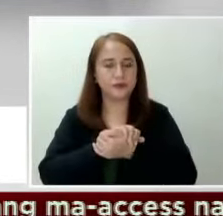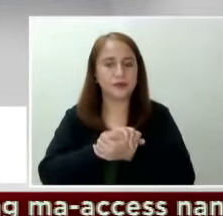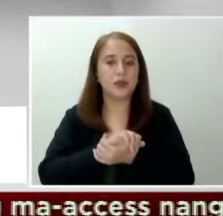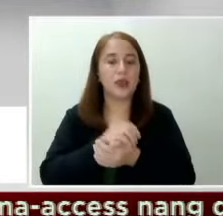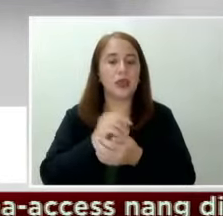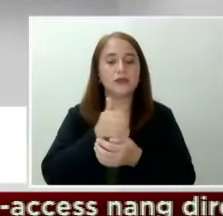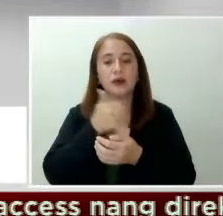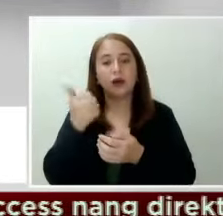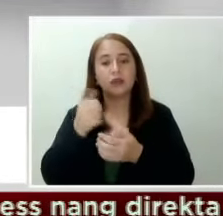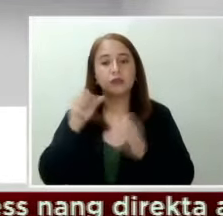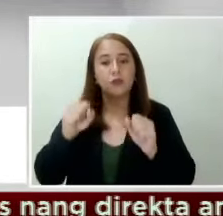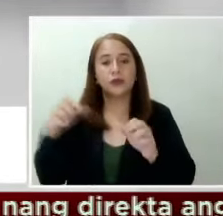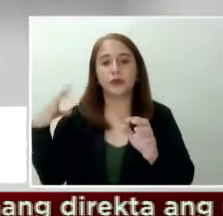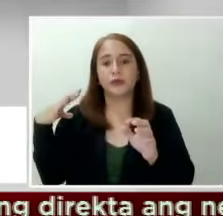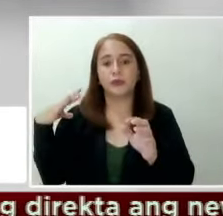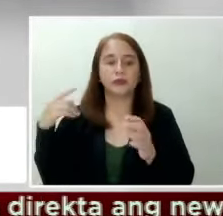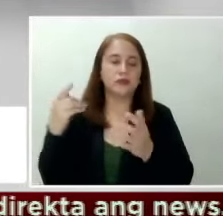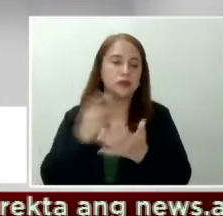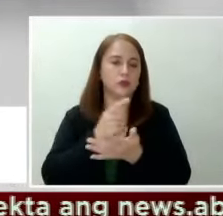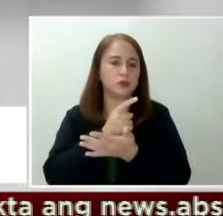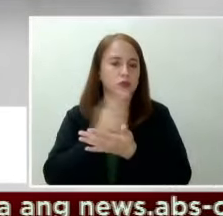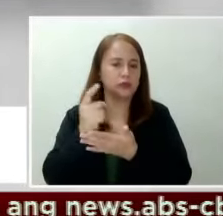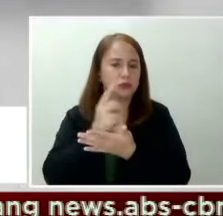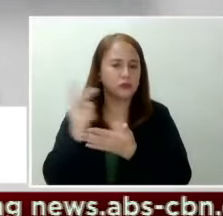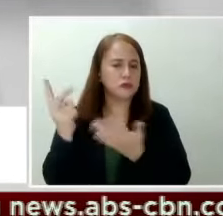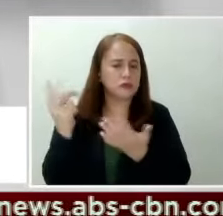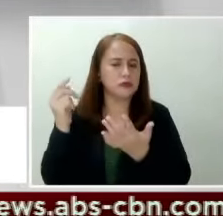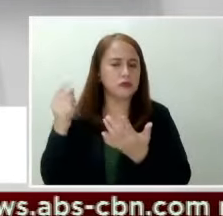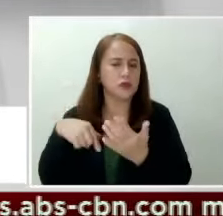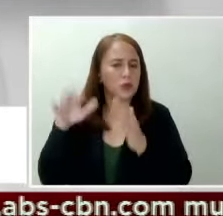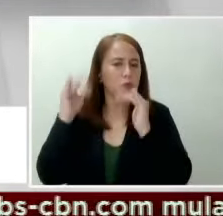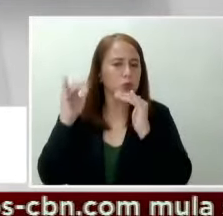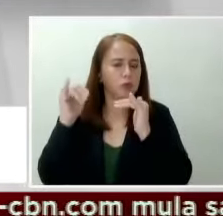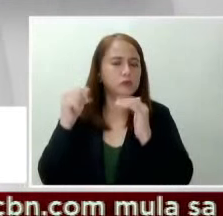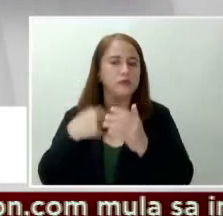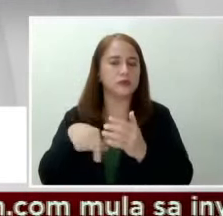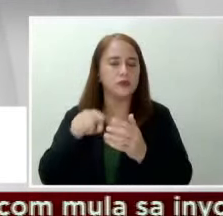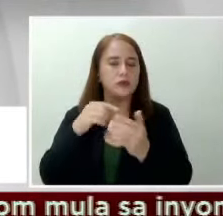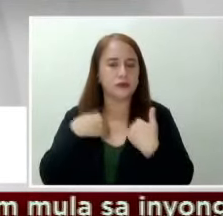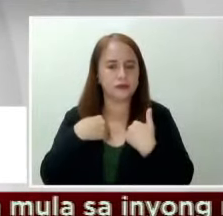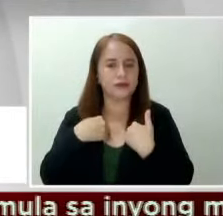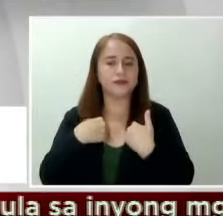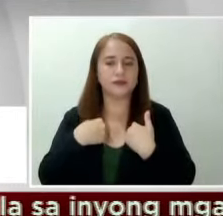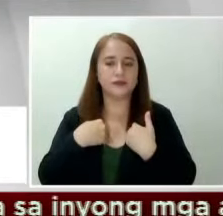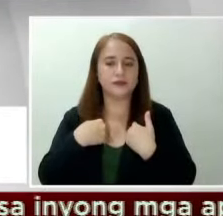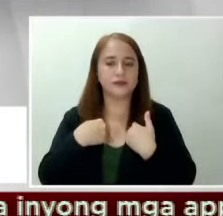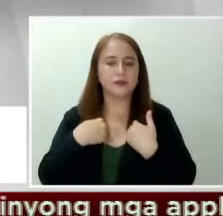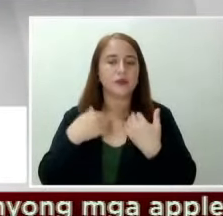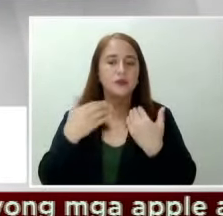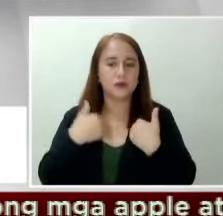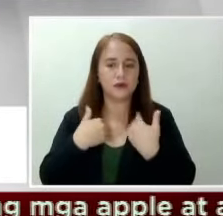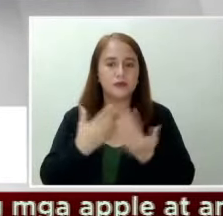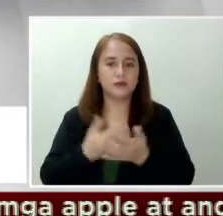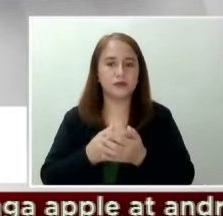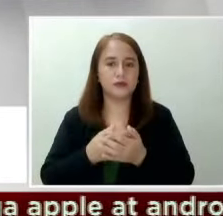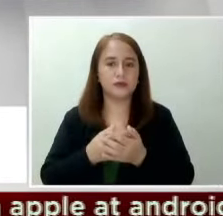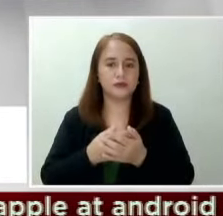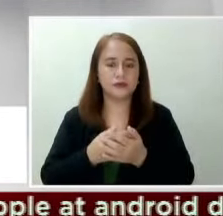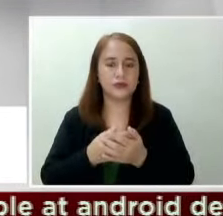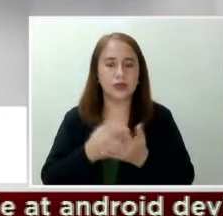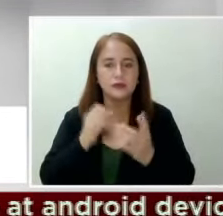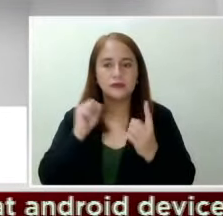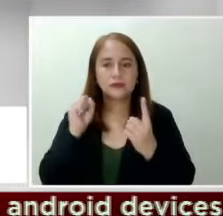makahintay ng mga two weeks. So yung ginagawa namin, we're hoping na magkakaroon ng spaces or